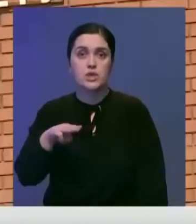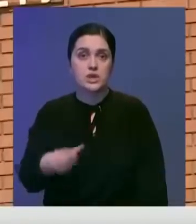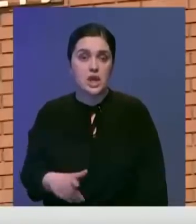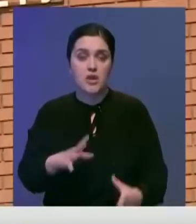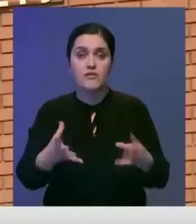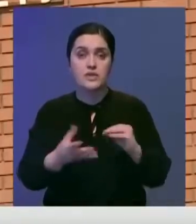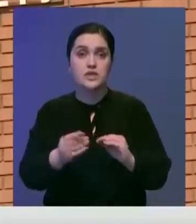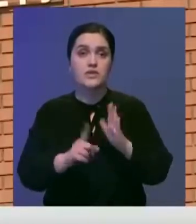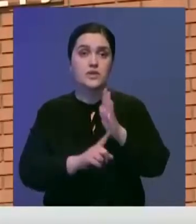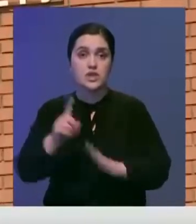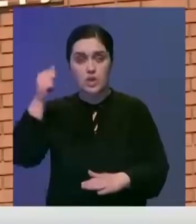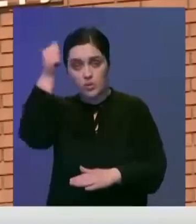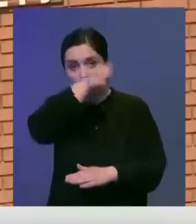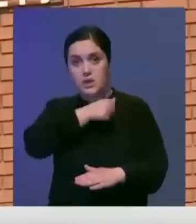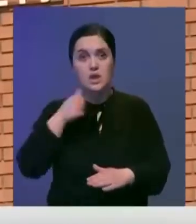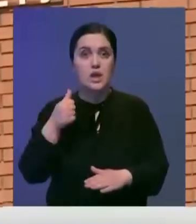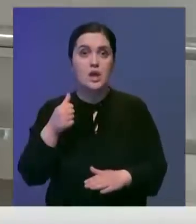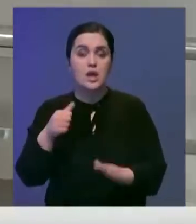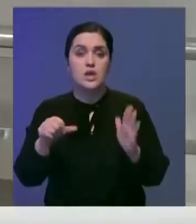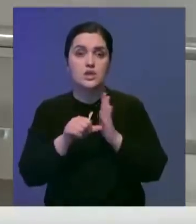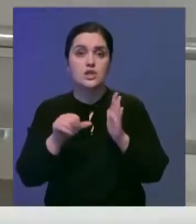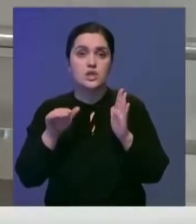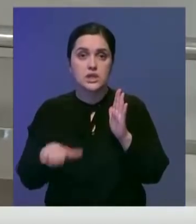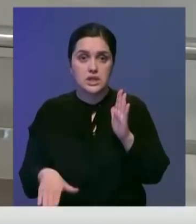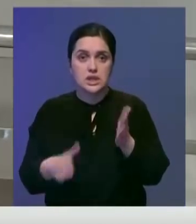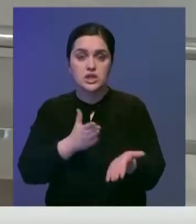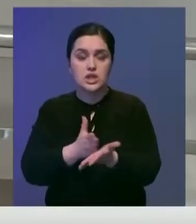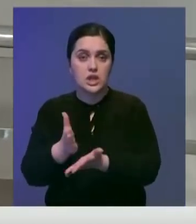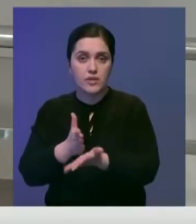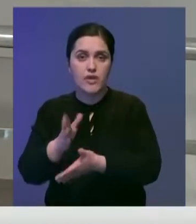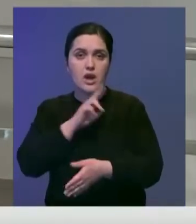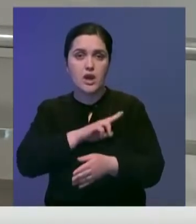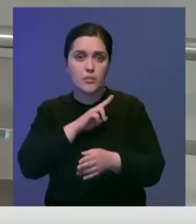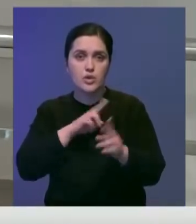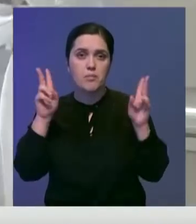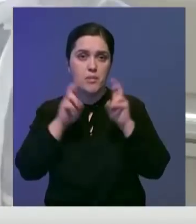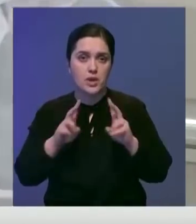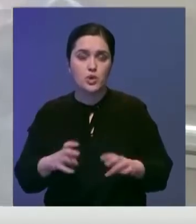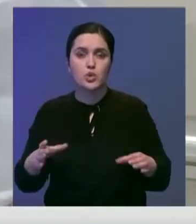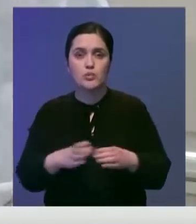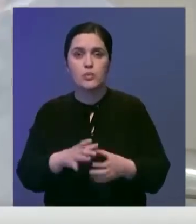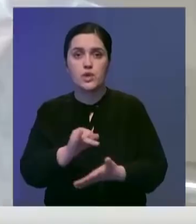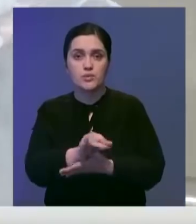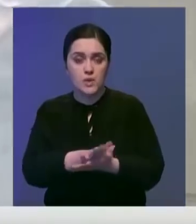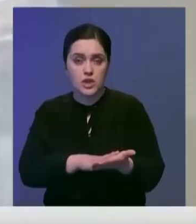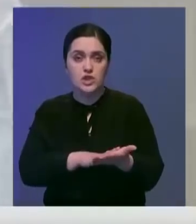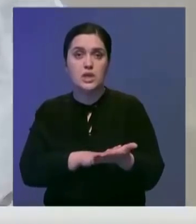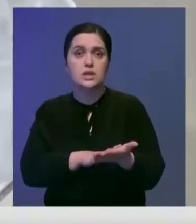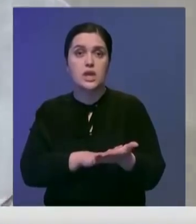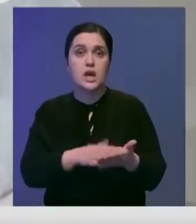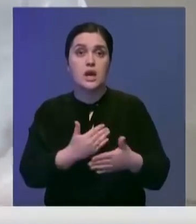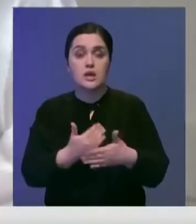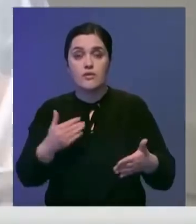миллионов тенге. Всего с начала года в регионе проведено более 6 тысяч рейдов. Работа мониторинговых групп продолжается.